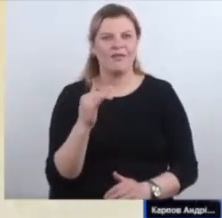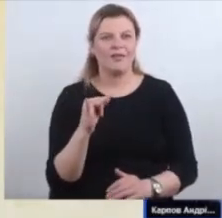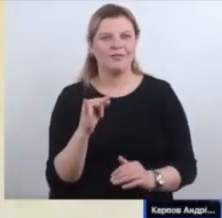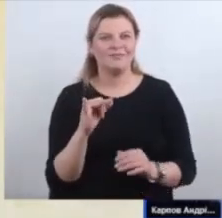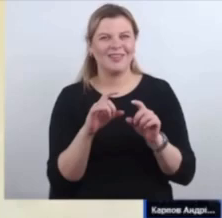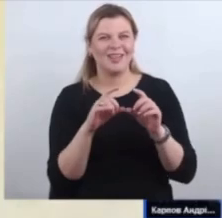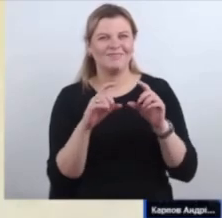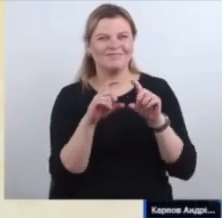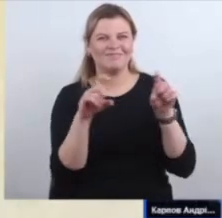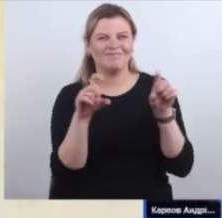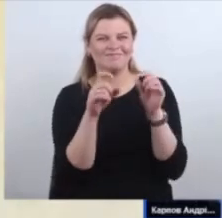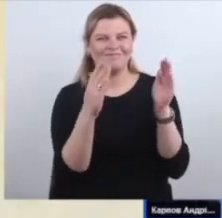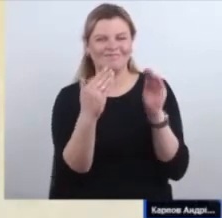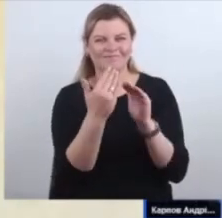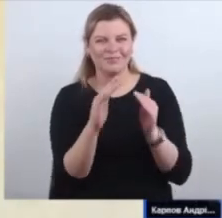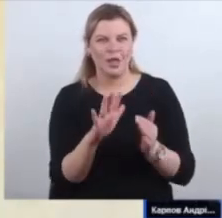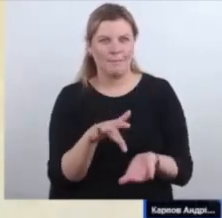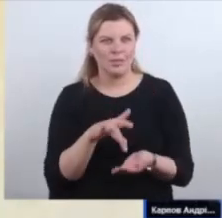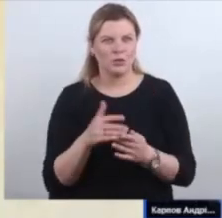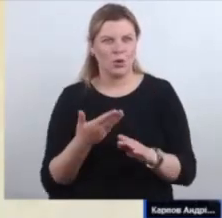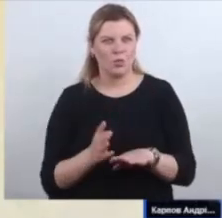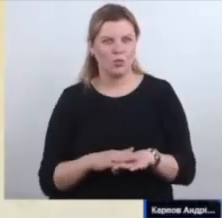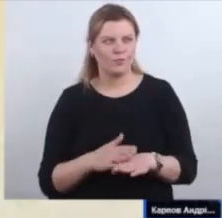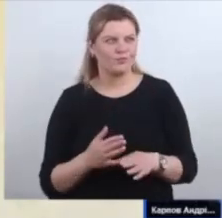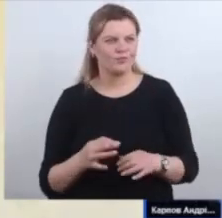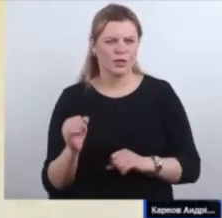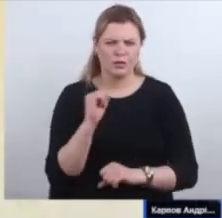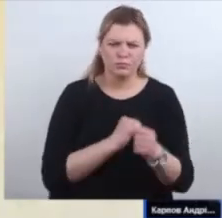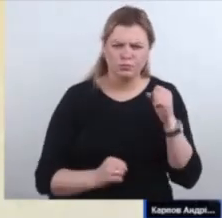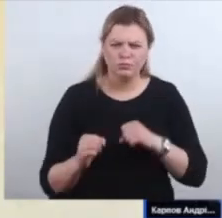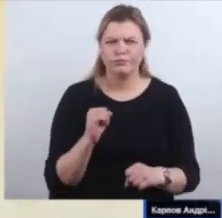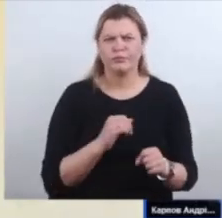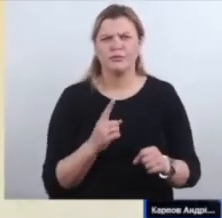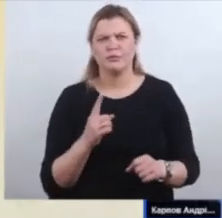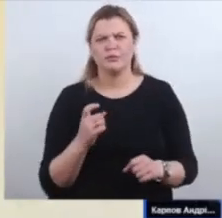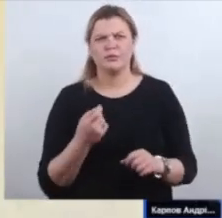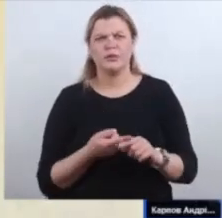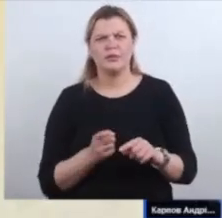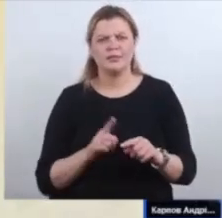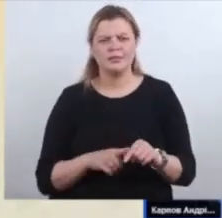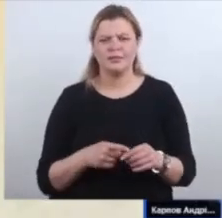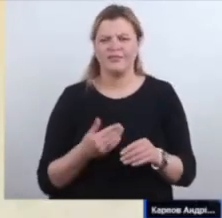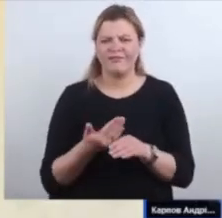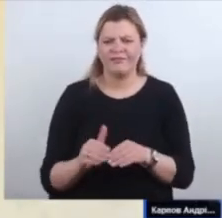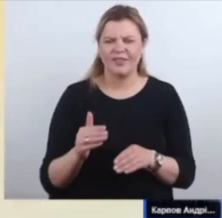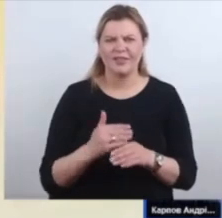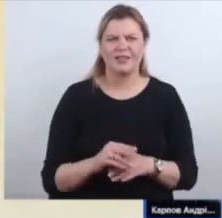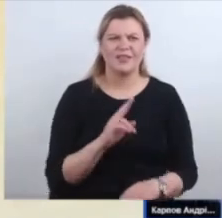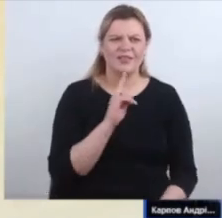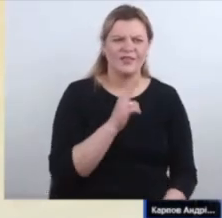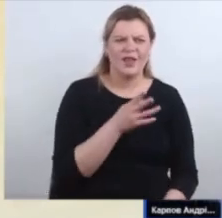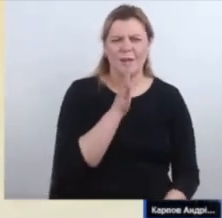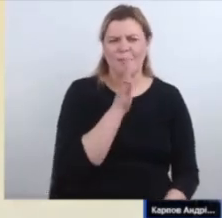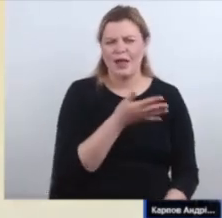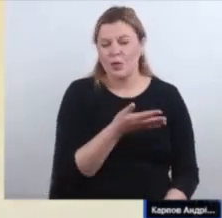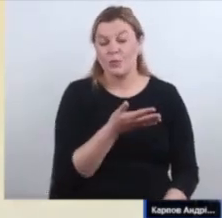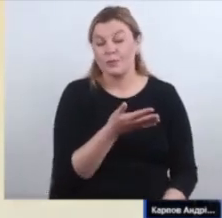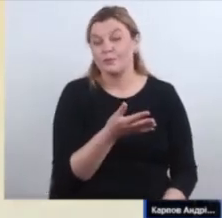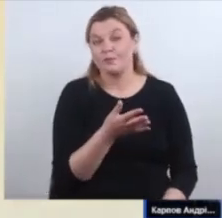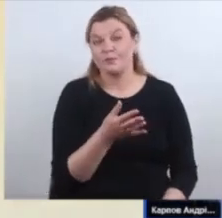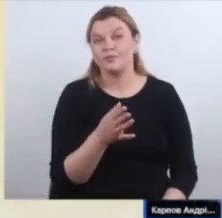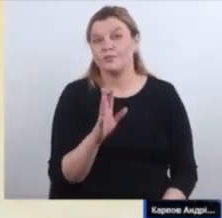Чи боруться за ці роздачі, за ці виділення на 2-5 років якісь кошти, то хай визначаються